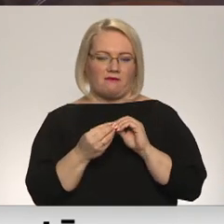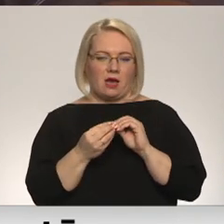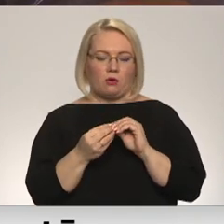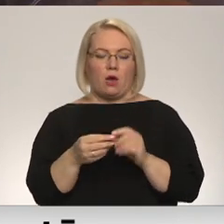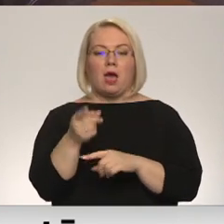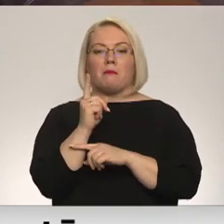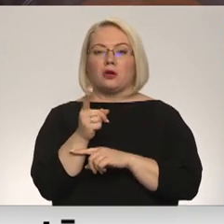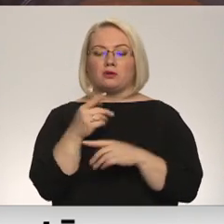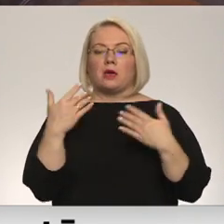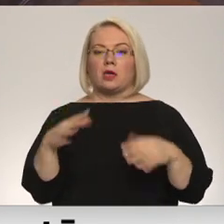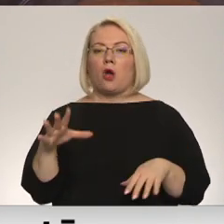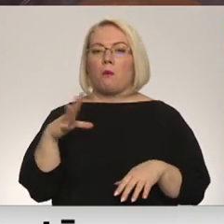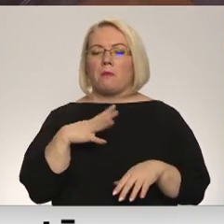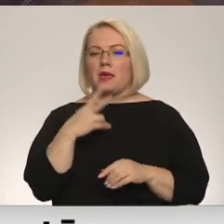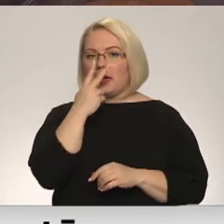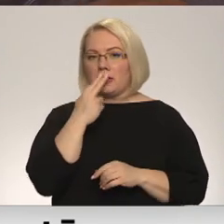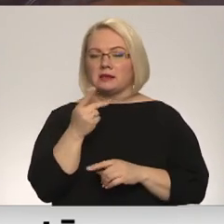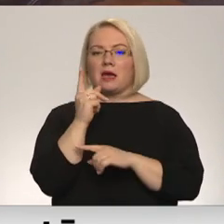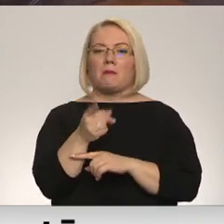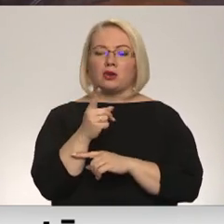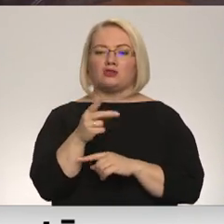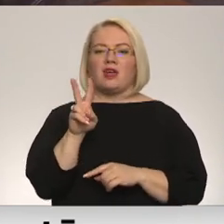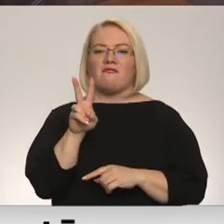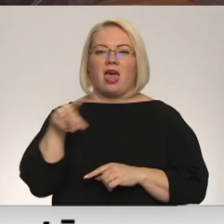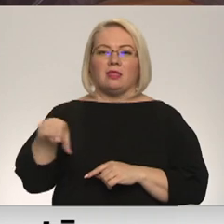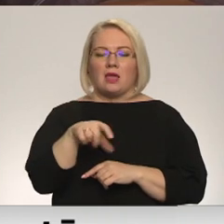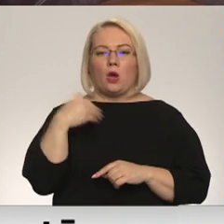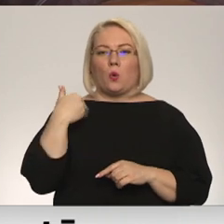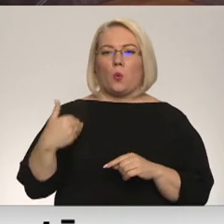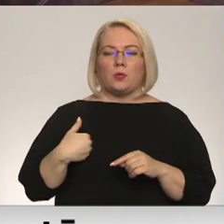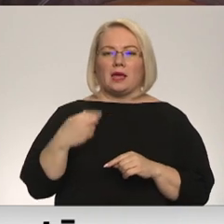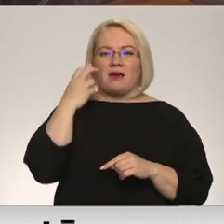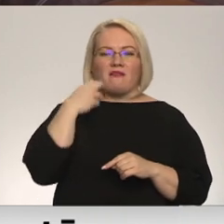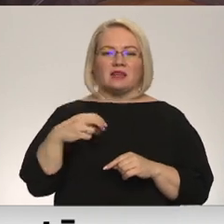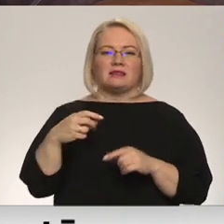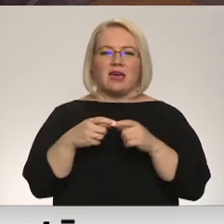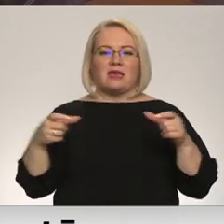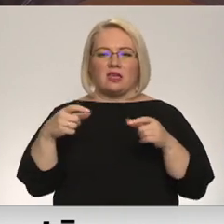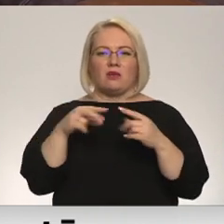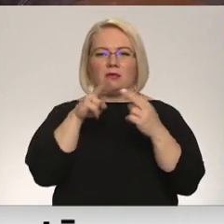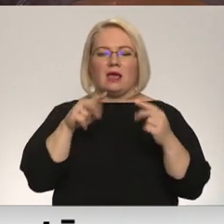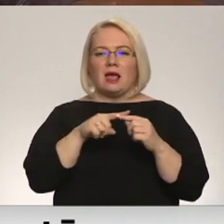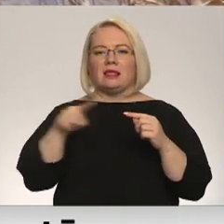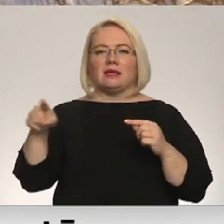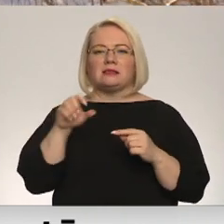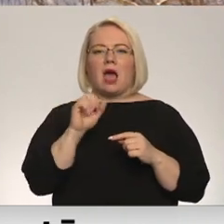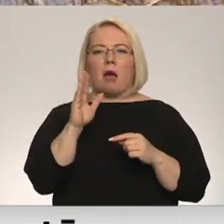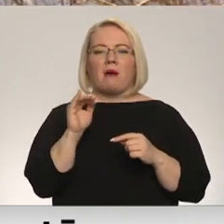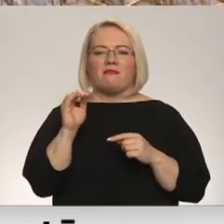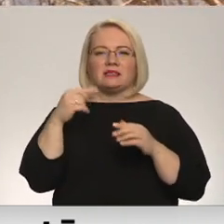Makšķirniekiem jau bija ierasts, ka makšķirēšanai ventā posmā no kuldīgas vecā tieģeļu tilta līdz abavas ietekai ventā